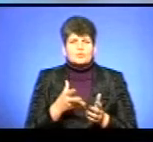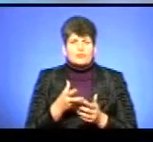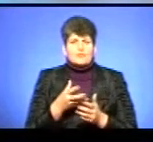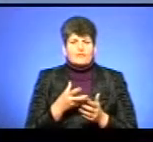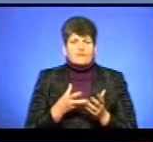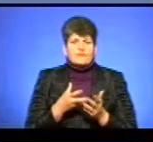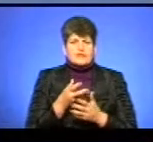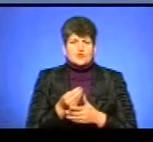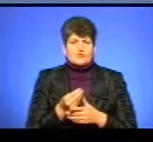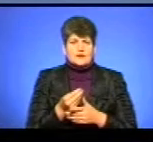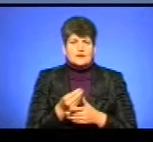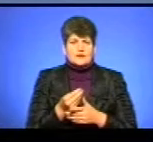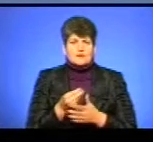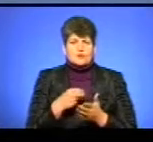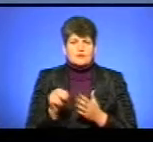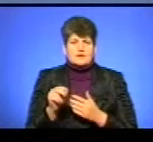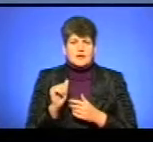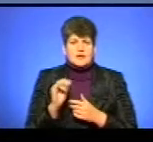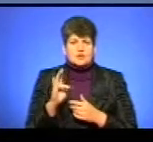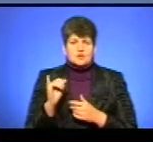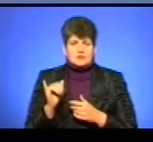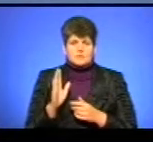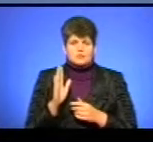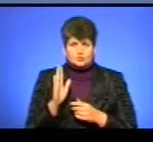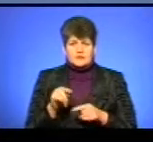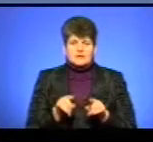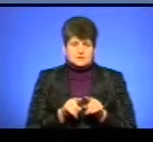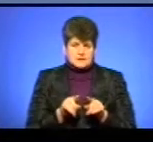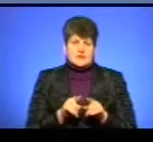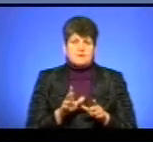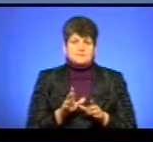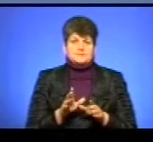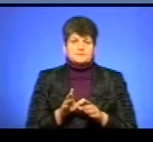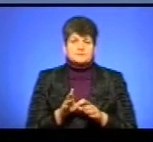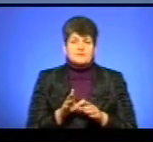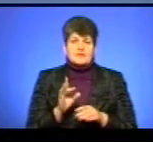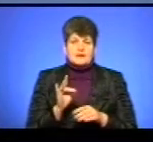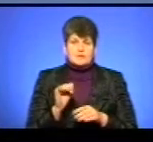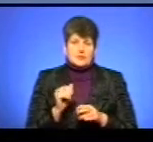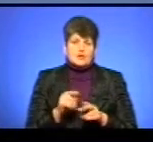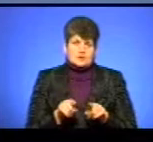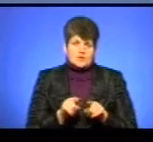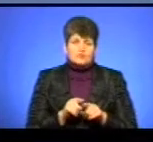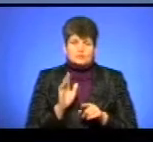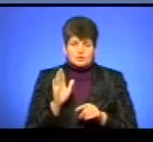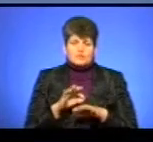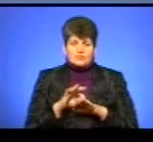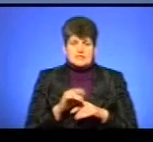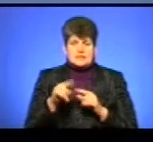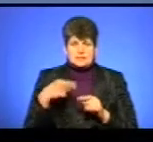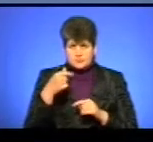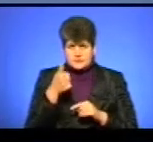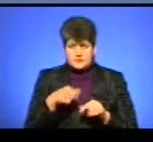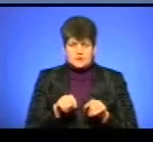закупівлю інсуліну? Закупівля інсуліні буде відбуватися по тому самому принципу, тобто реімбурсація, яка регламентована постановою Кабінету